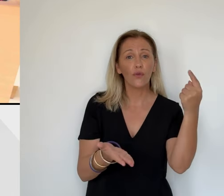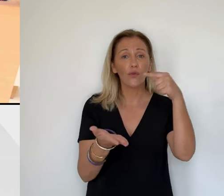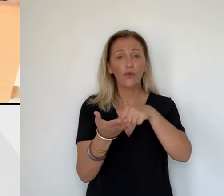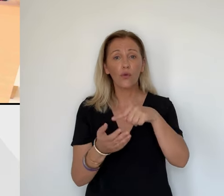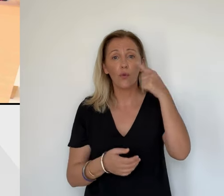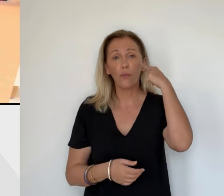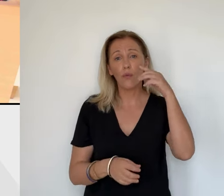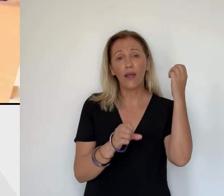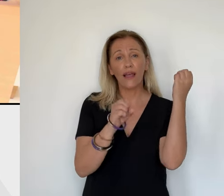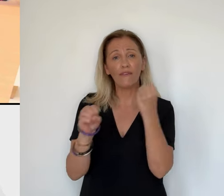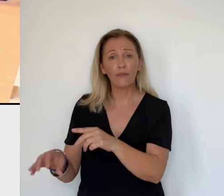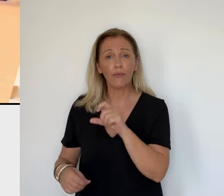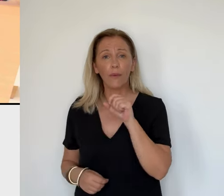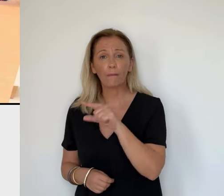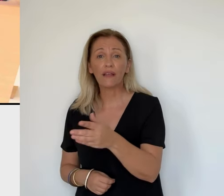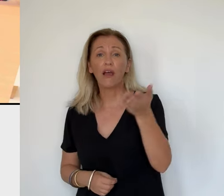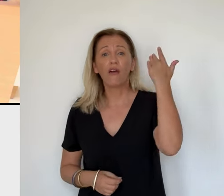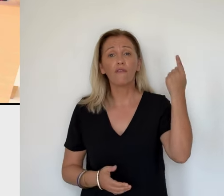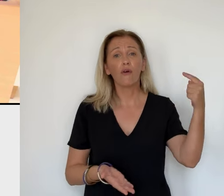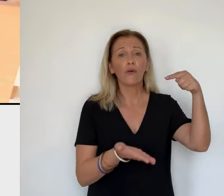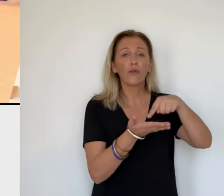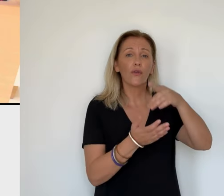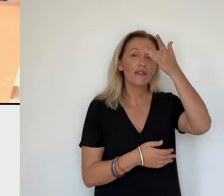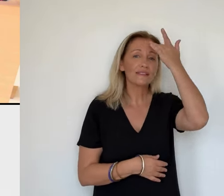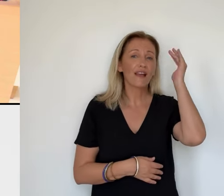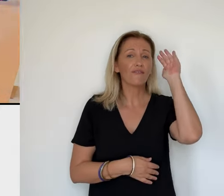-Florent. Juliette Vincent et Roxane Paul.